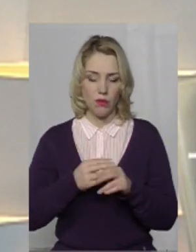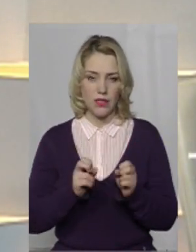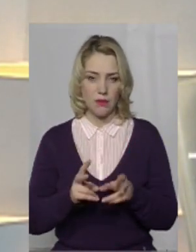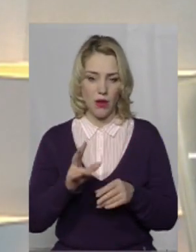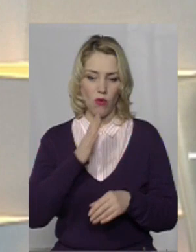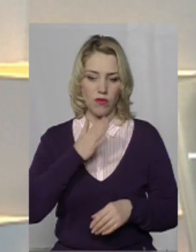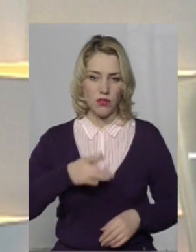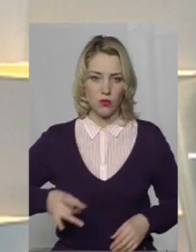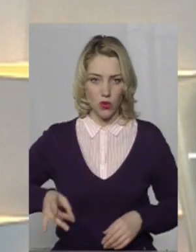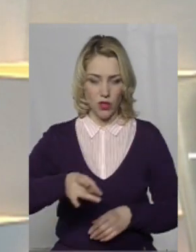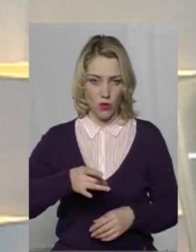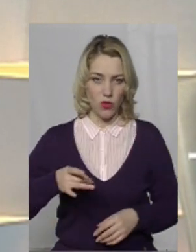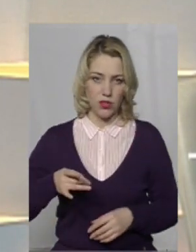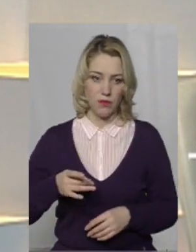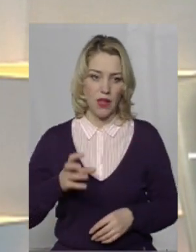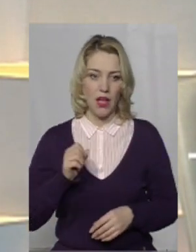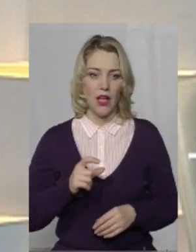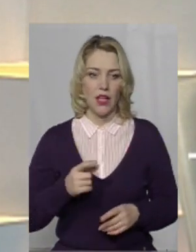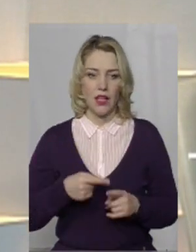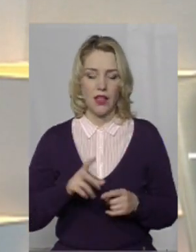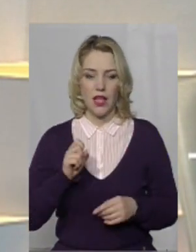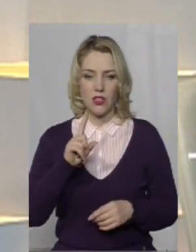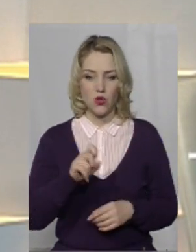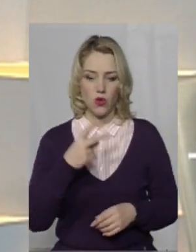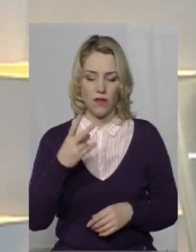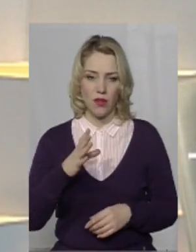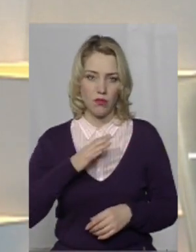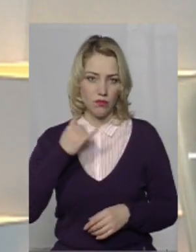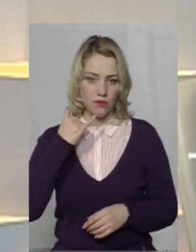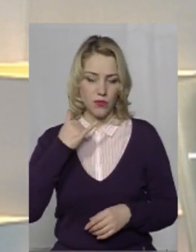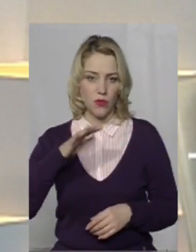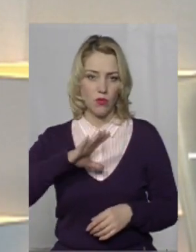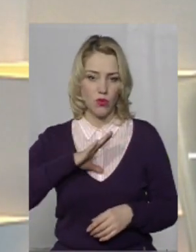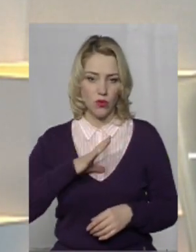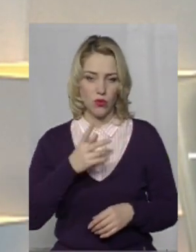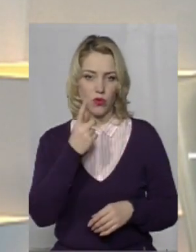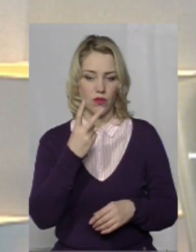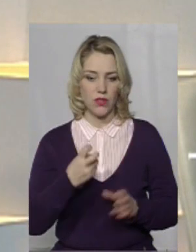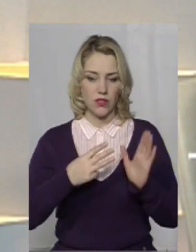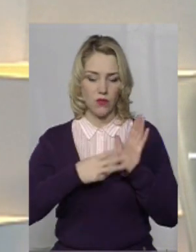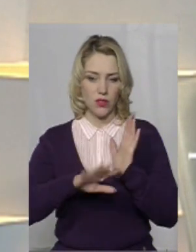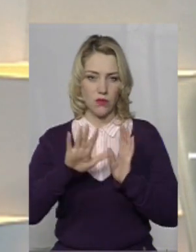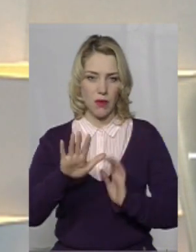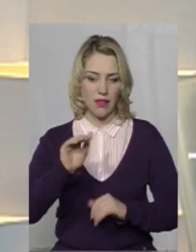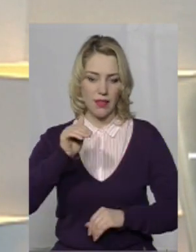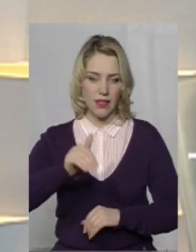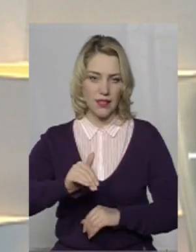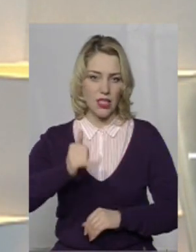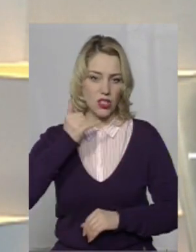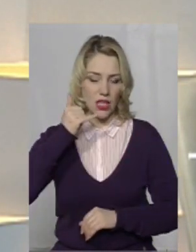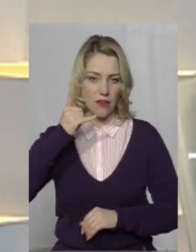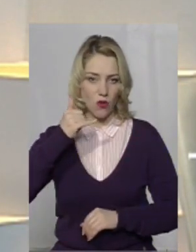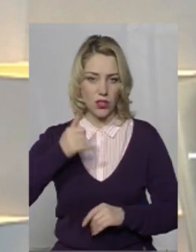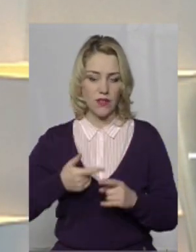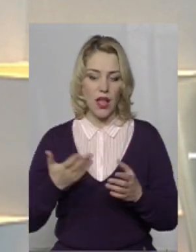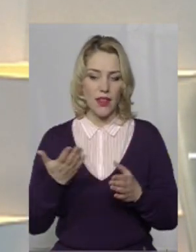Скажу в загальному, що на спецлінію 102 надійшло близько 285 тисяч телефонних